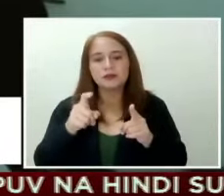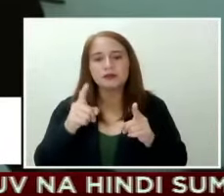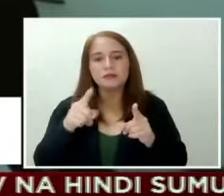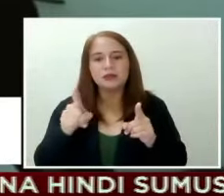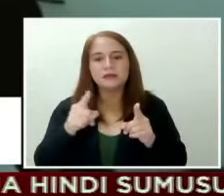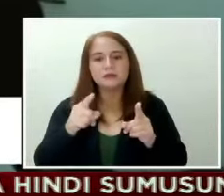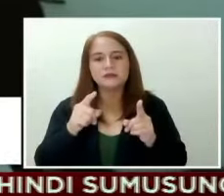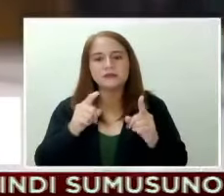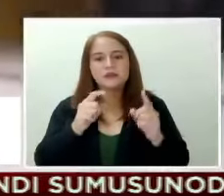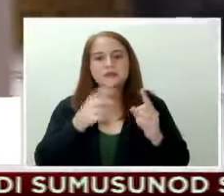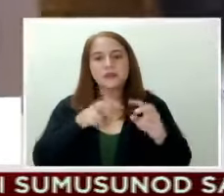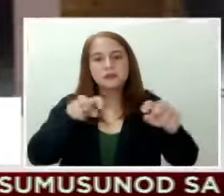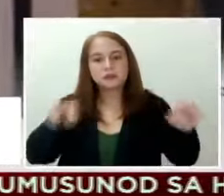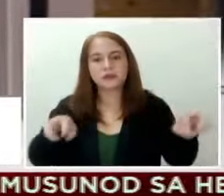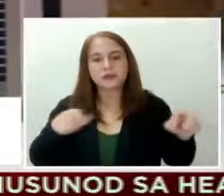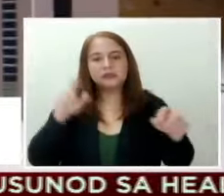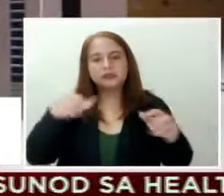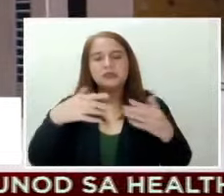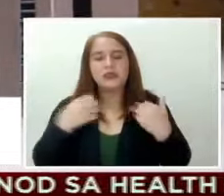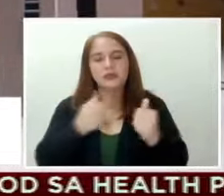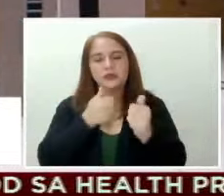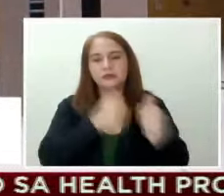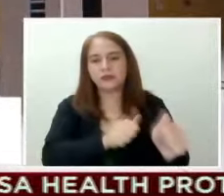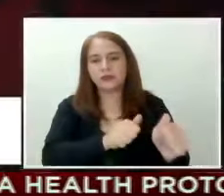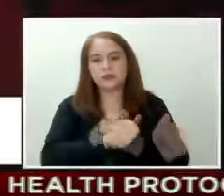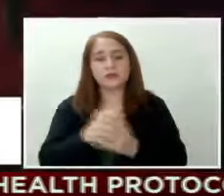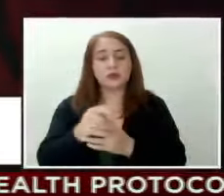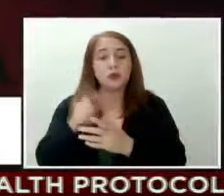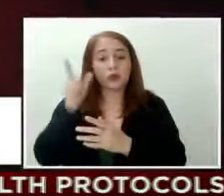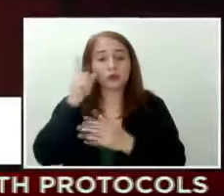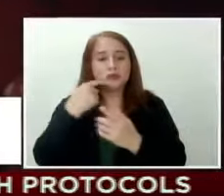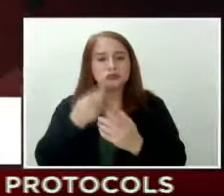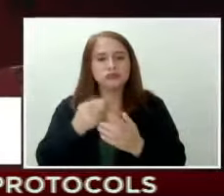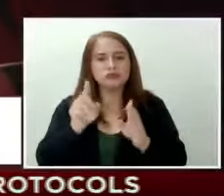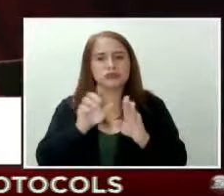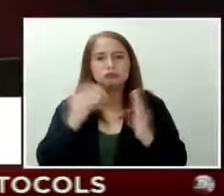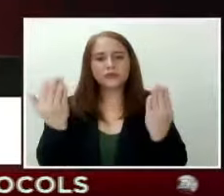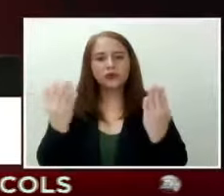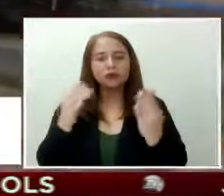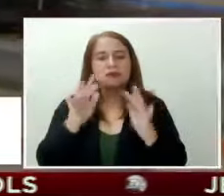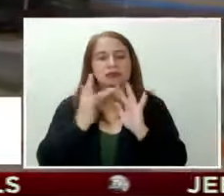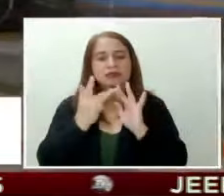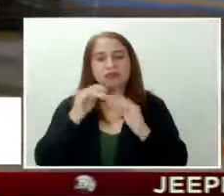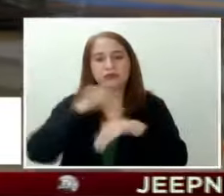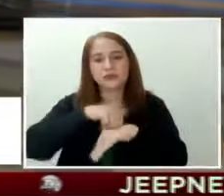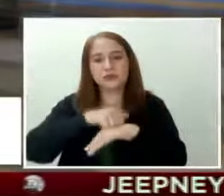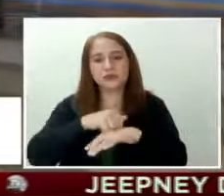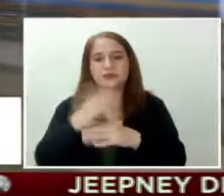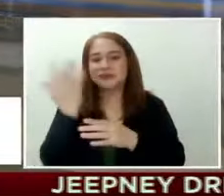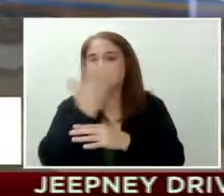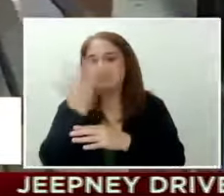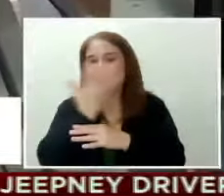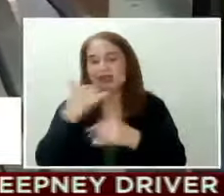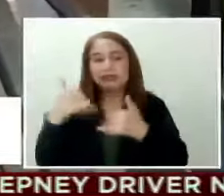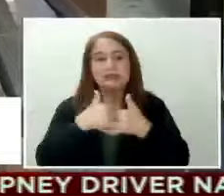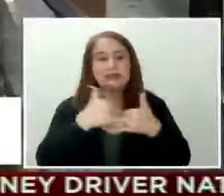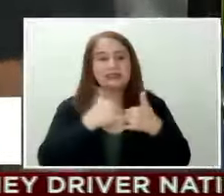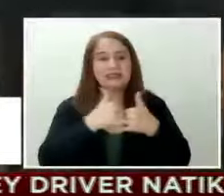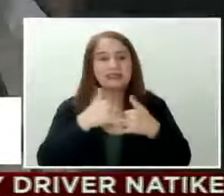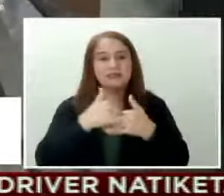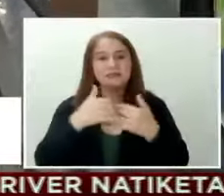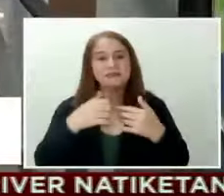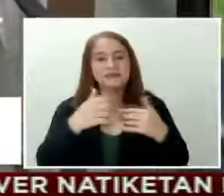at mas stricter compliance. Payag si Lopez na huwag pa munang buksan ng mga internet shops, cinemas at games arcade sa Abril pero